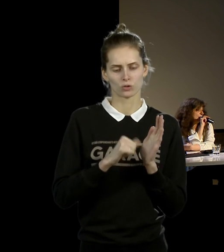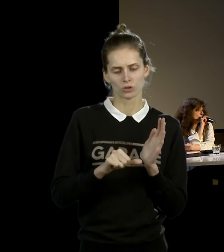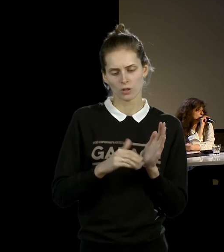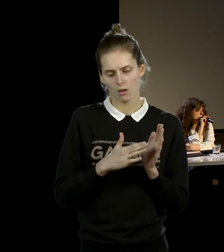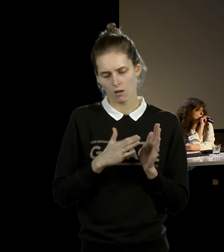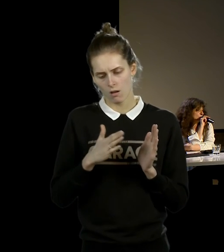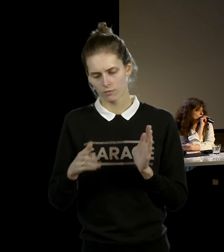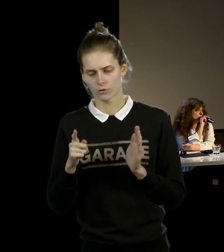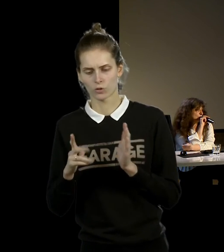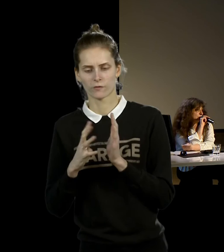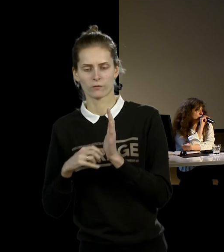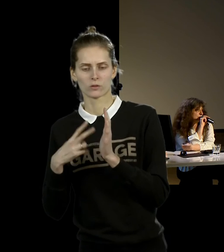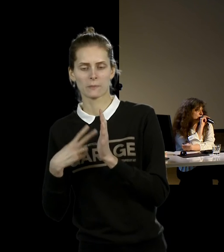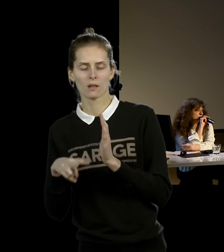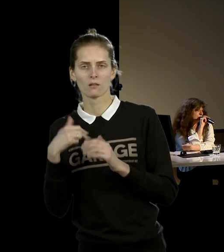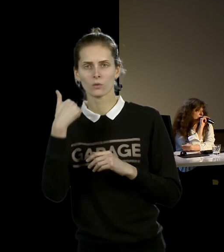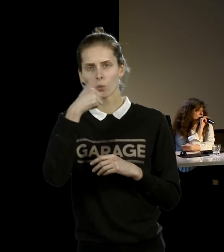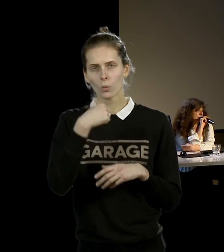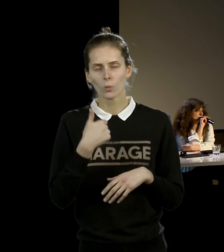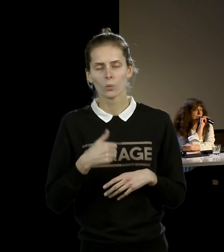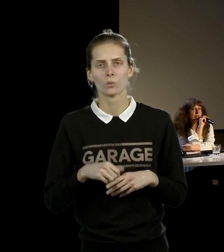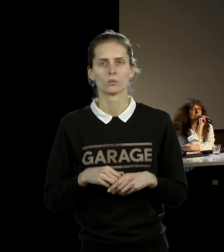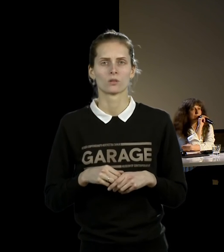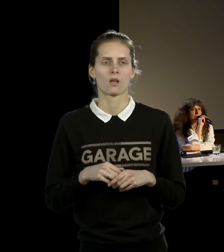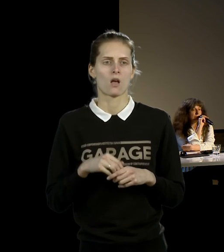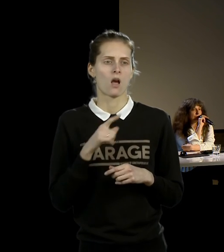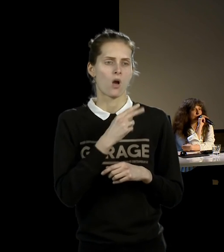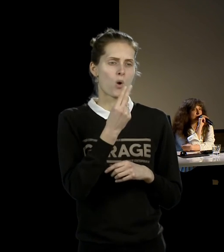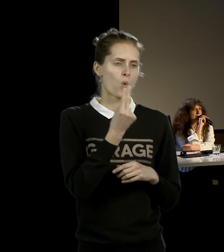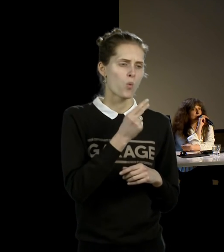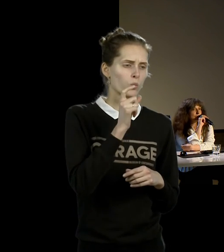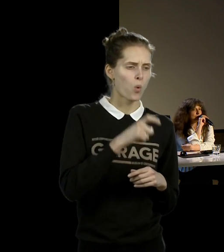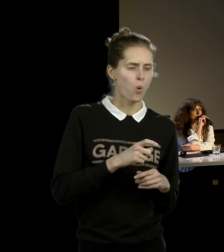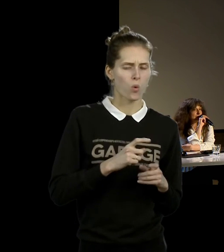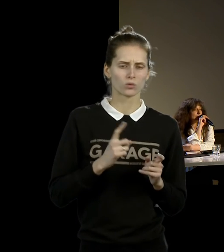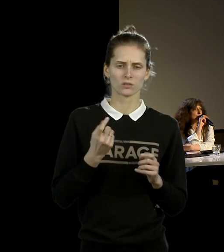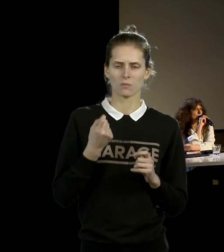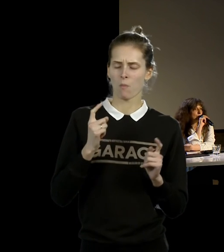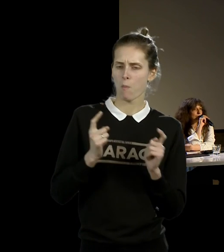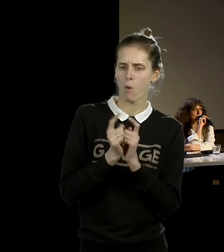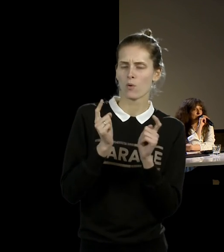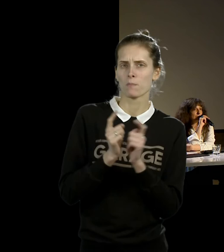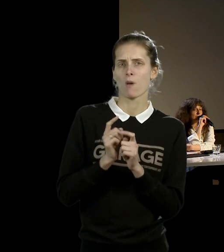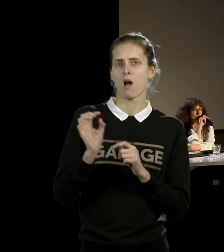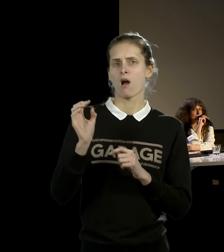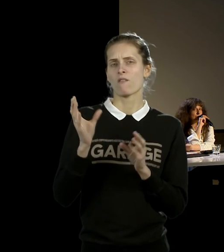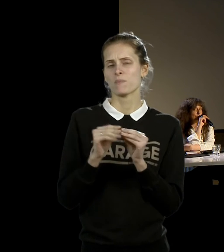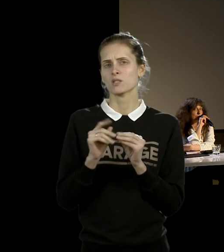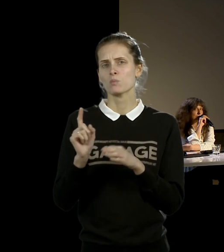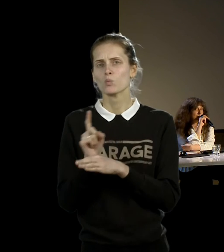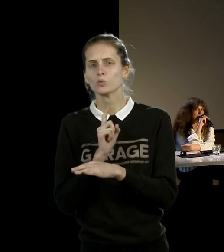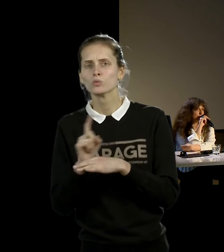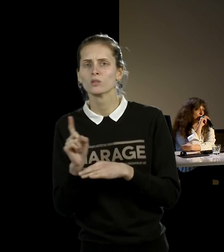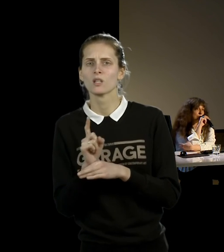борьбы художников с арт-рынком, борьбы с музеями. Что надо сделать такое искусство, чтобы его нельзя было